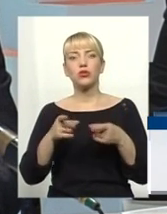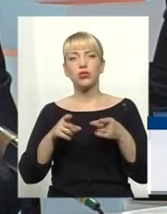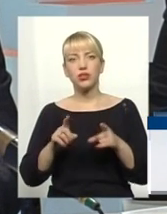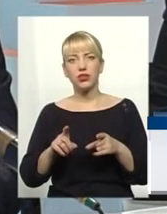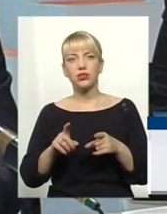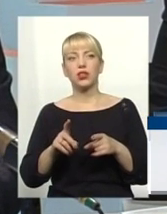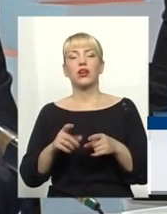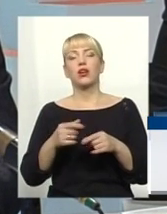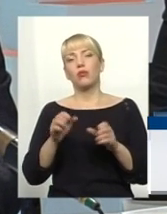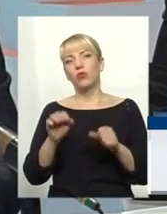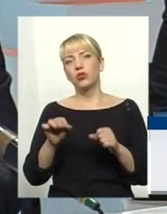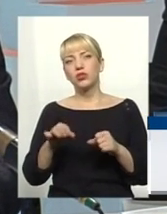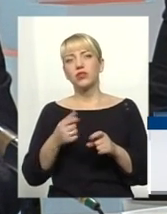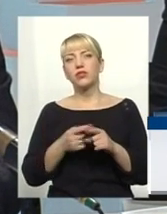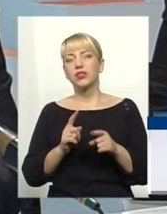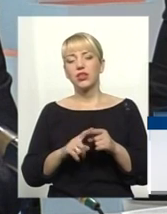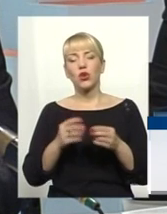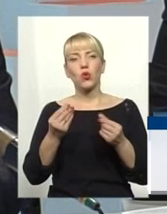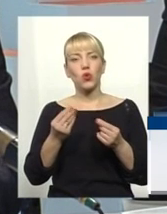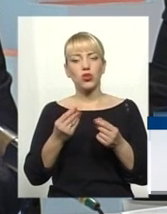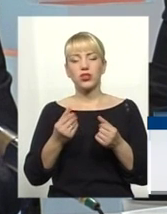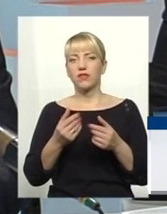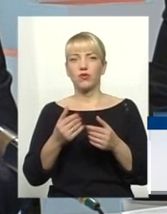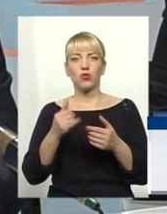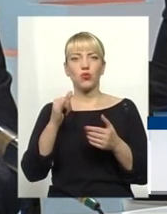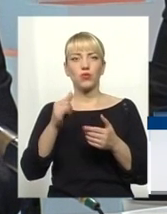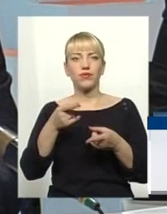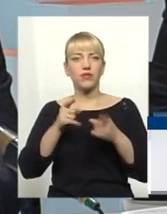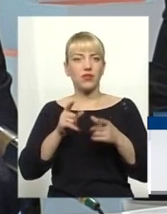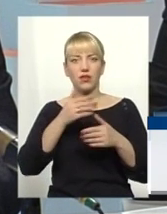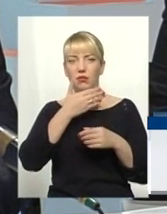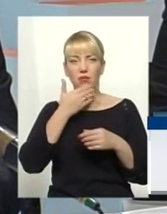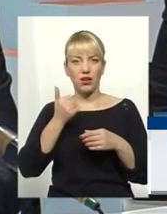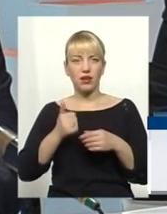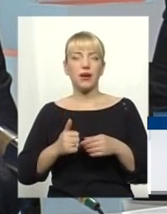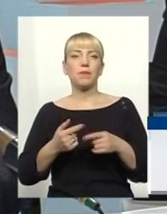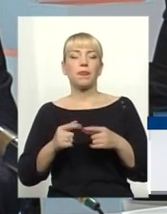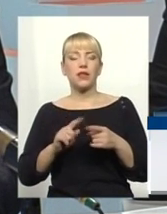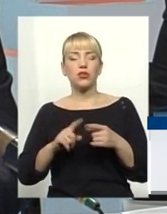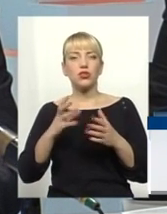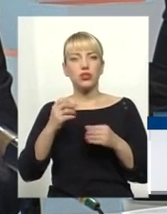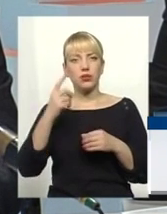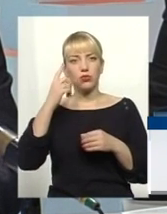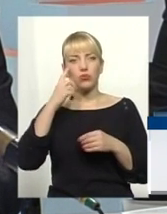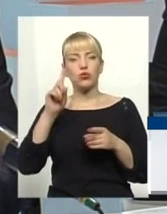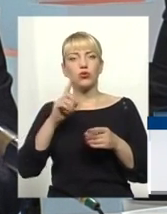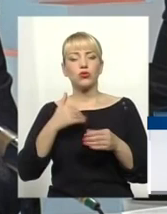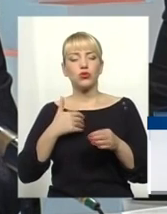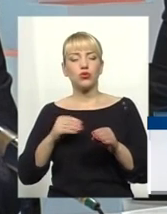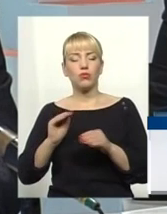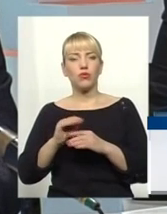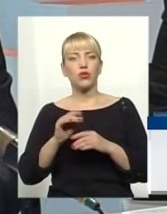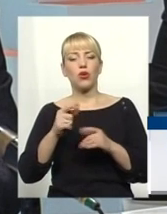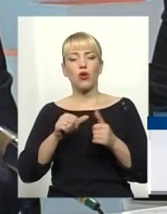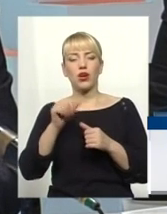що, напевно, таких готівкових коштів безпосередньо в більшості немає. Тут пропозиція напрошується ще щодо доповнення окремих